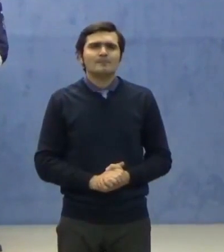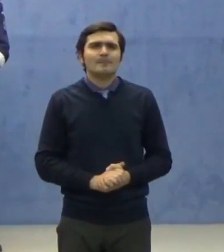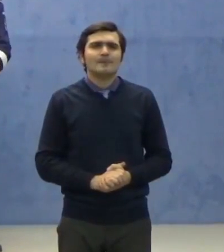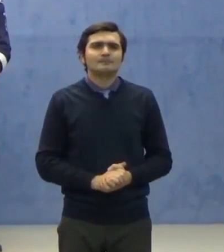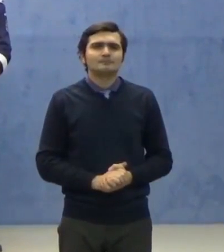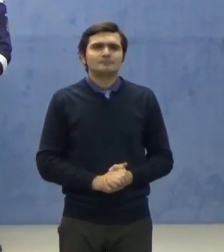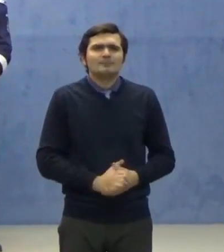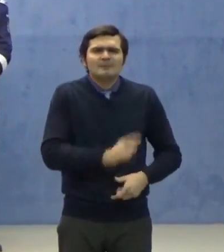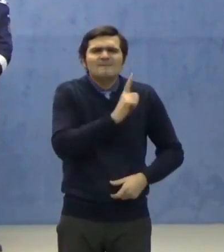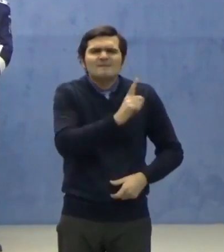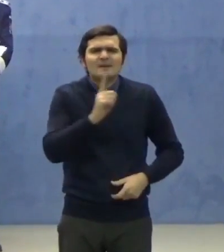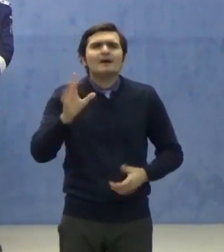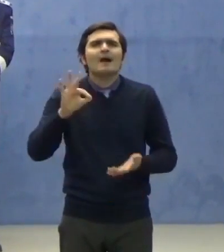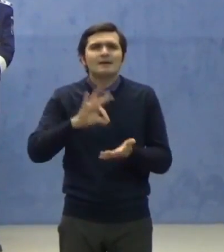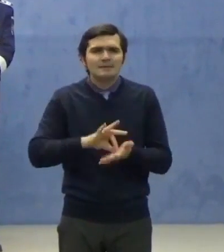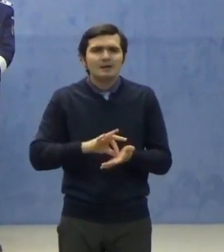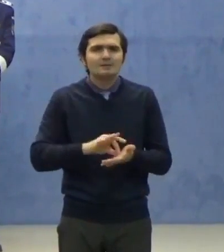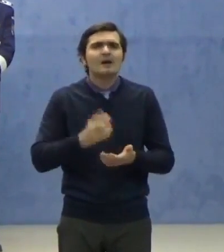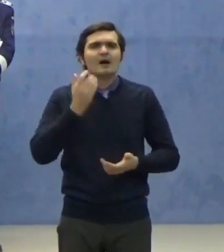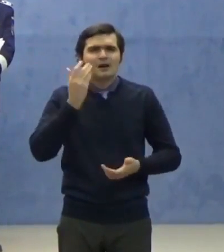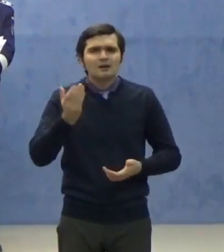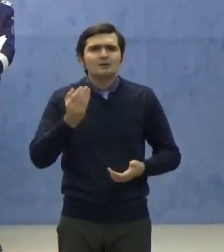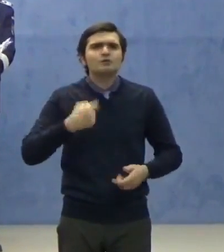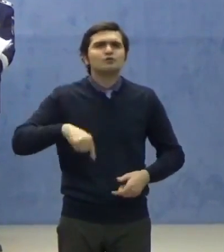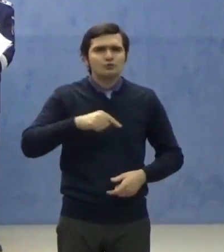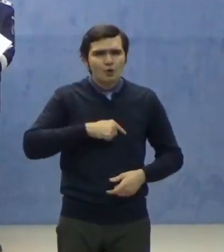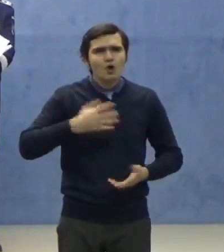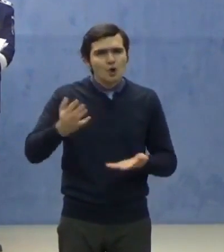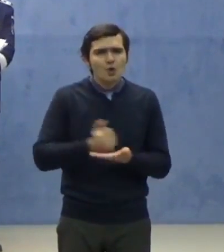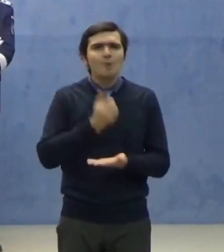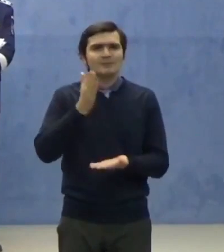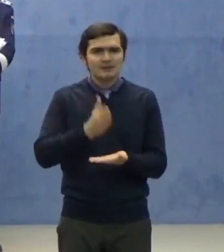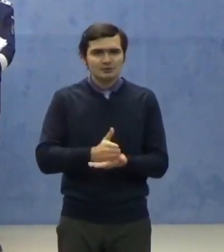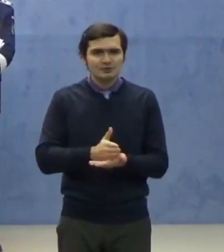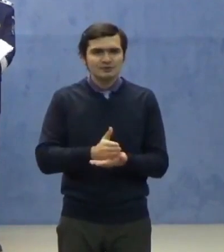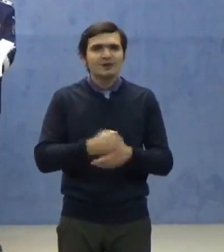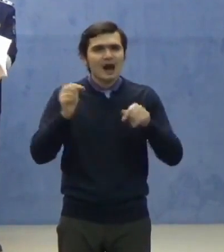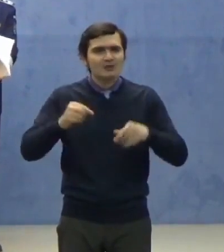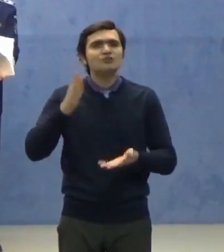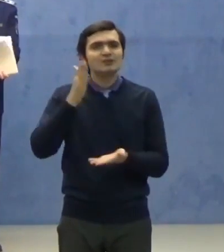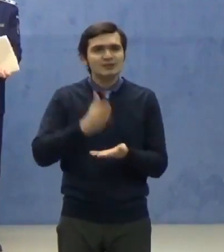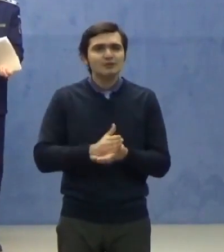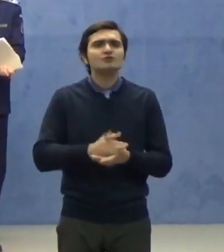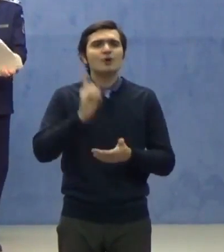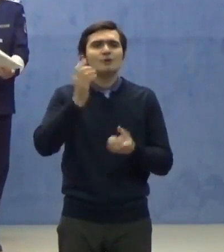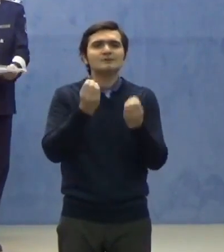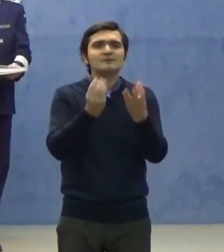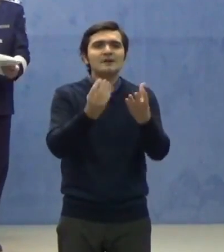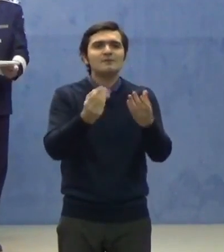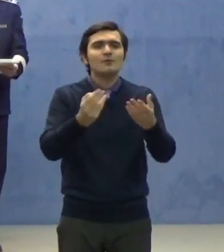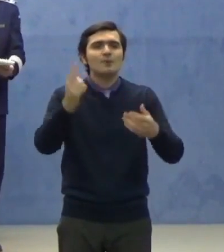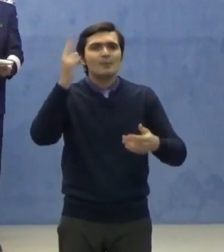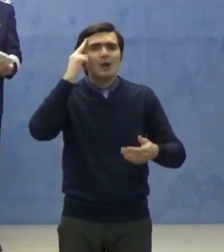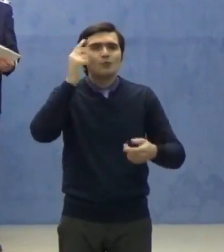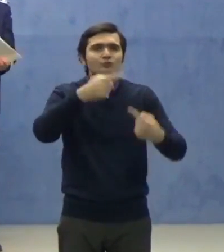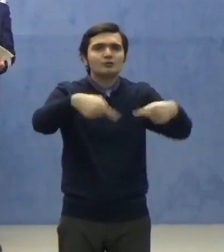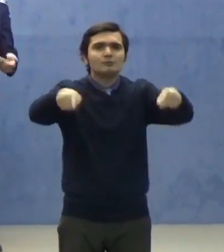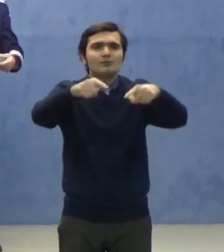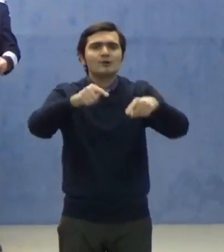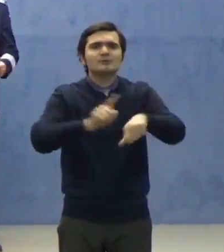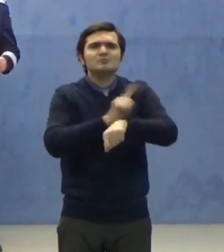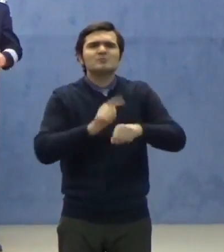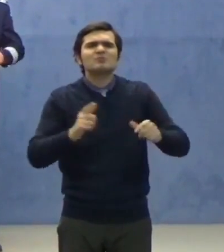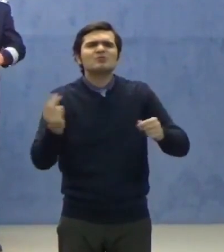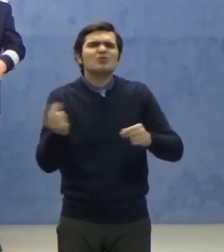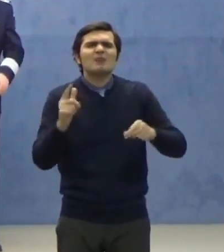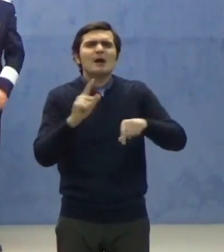de fiecare dată când vom lua decizii, le vom aduce la cunoștința dumneavoastră în cel mai scurt timp.